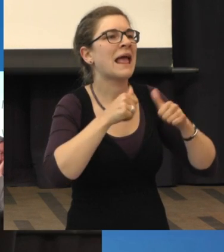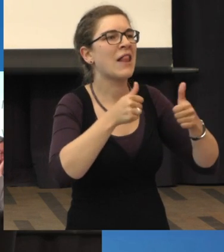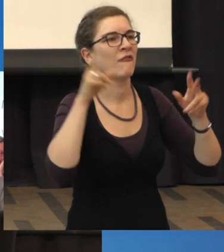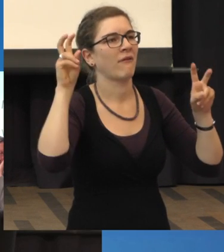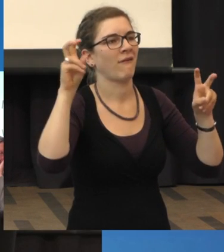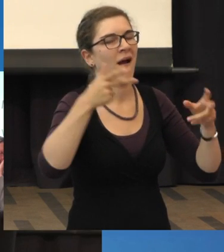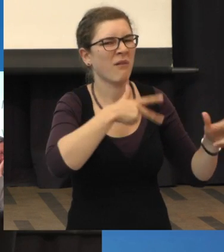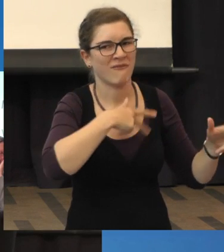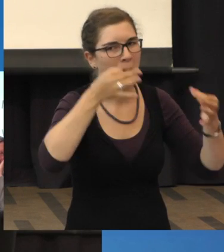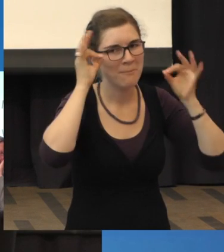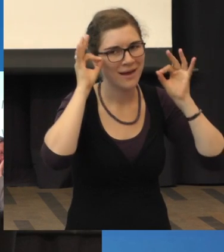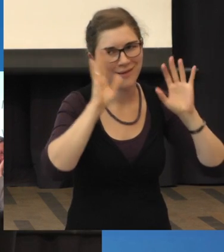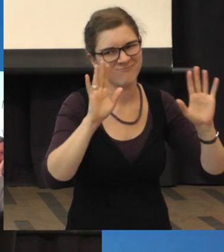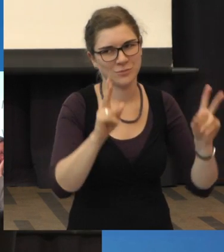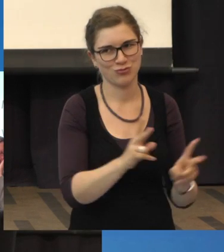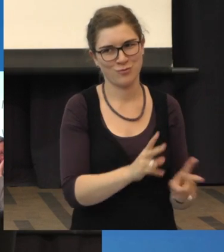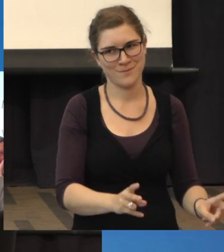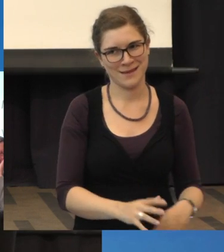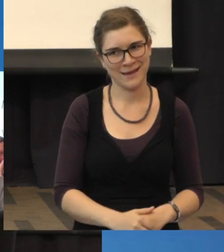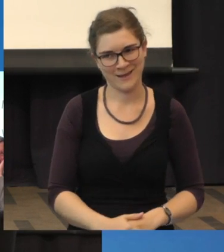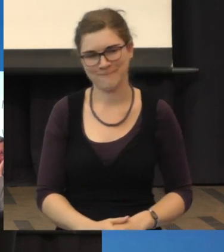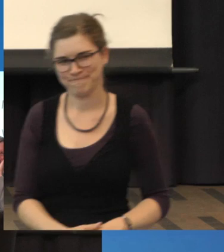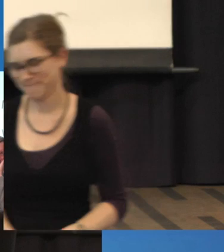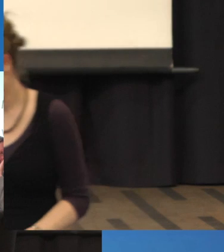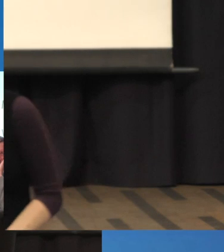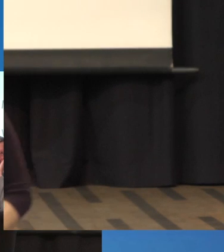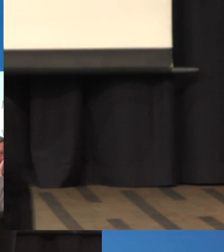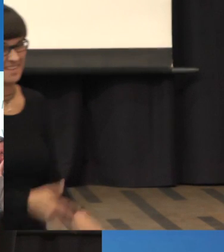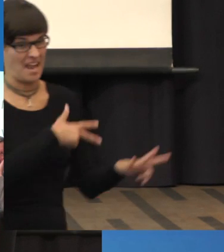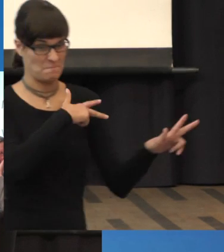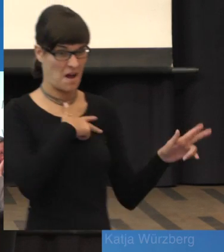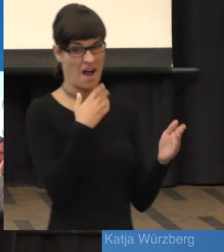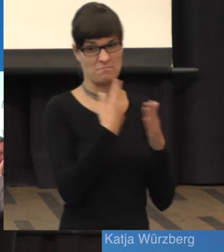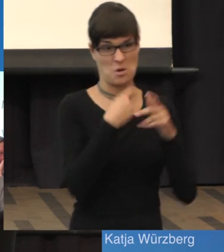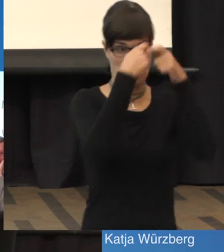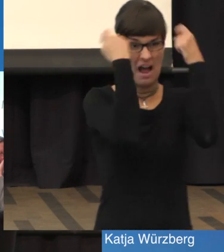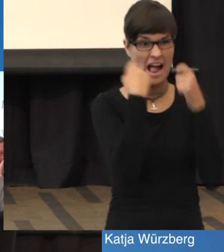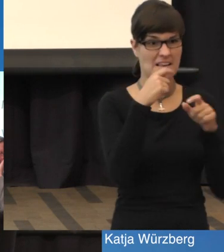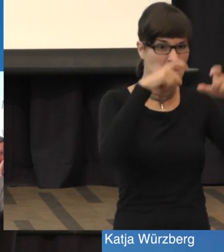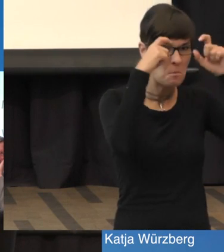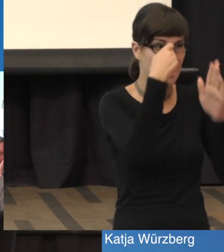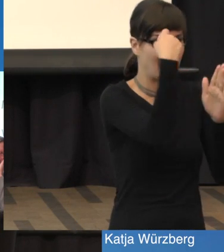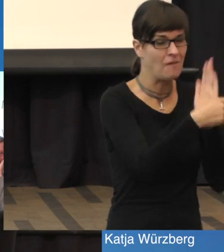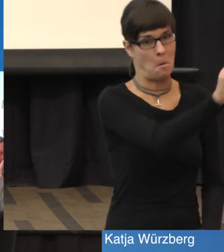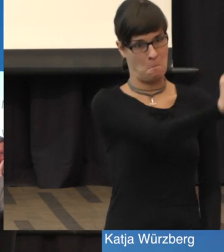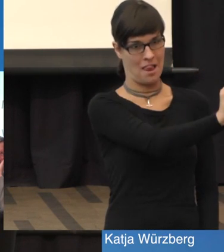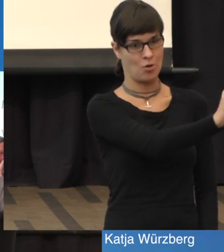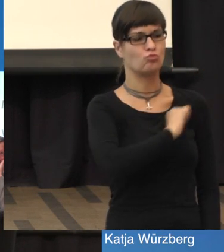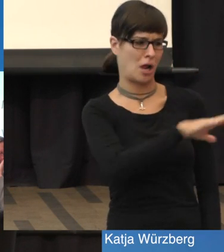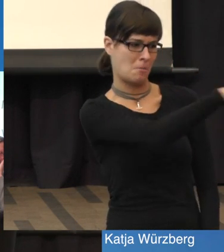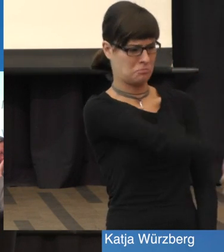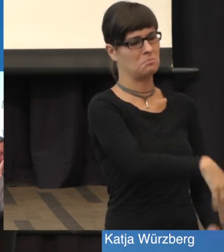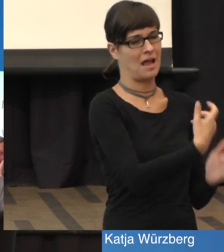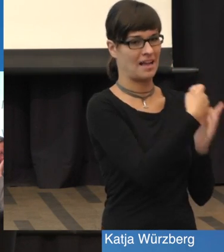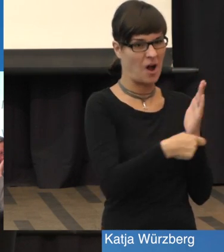Na schön, aber ich denke, die sind so viel billiger, dass manche Leute erst mal zu so etwas greifen, wenn sie irgendwann eine Sehverschlechterung feststellen